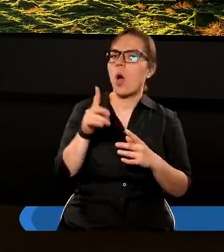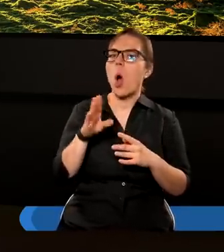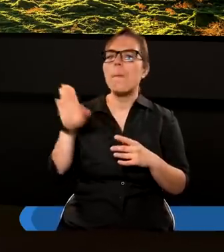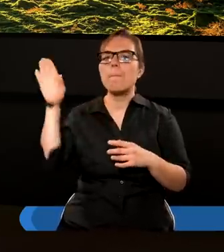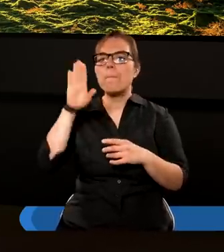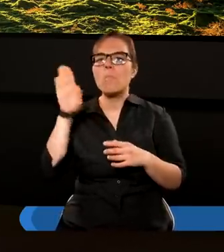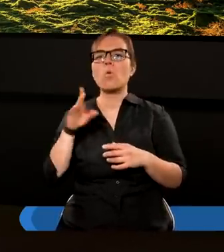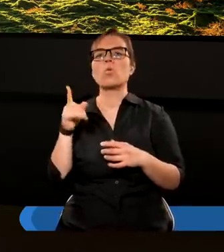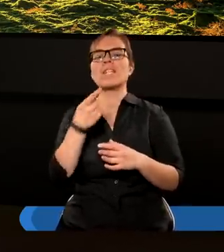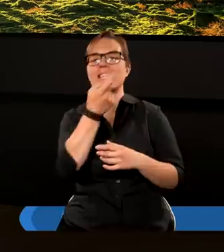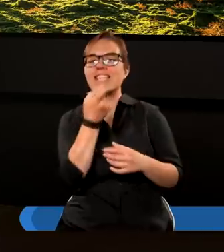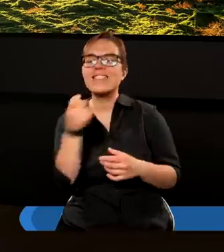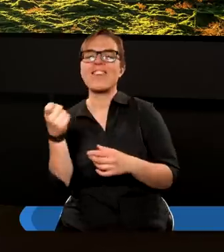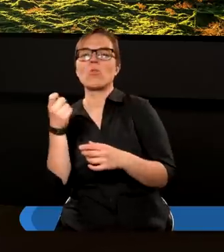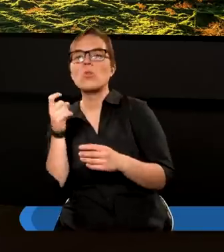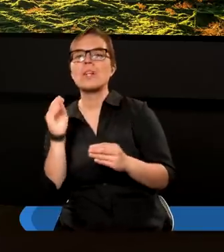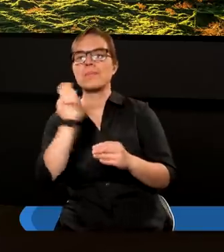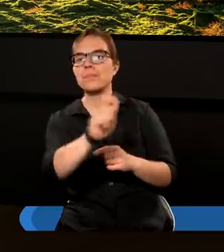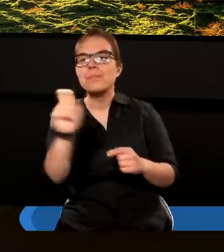Bóg nawołuje, żeby